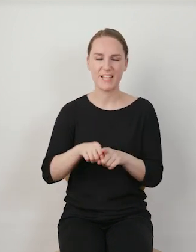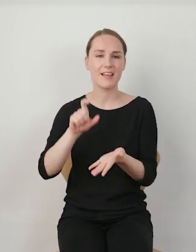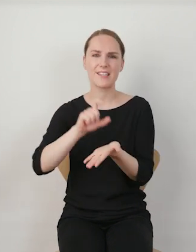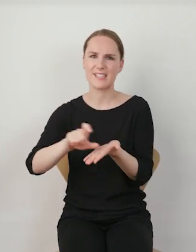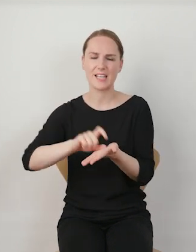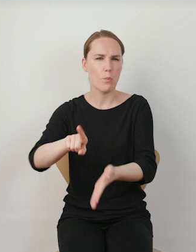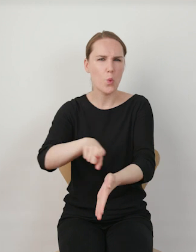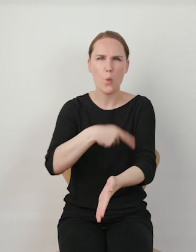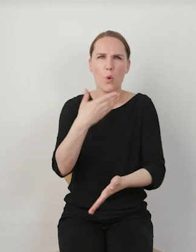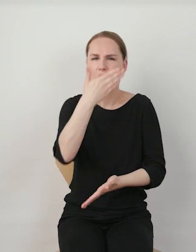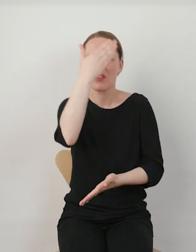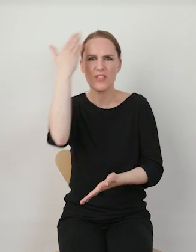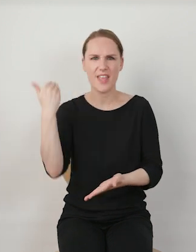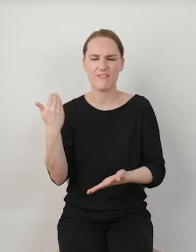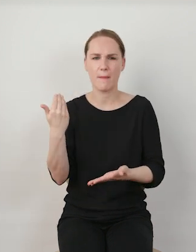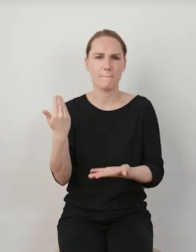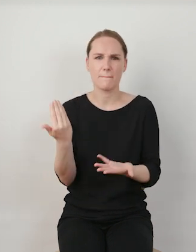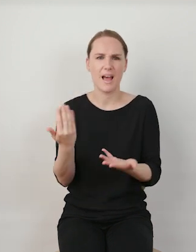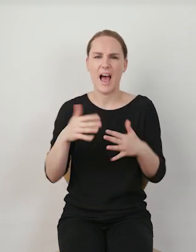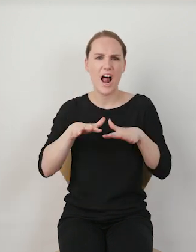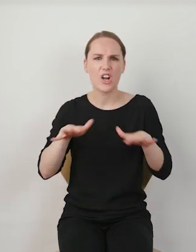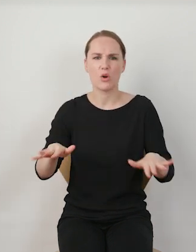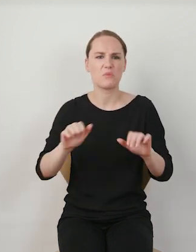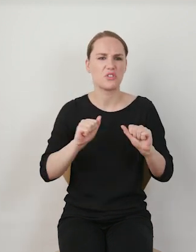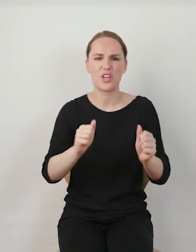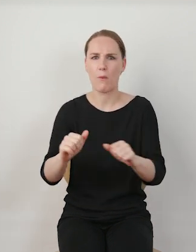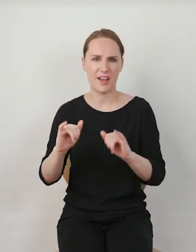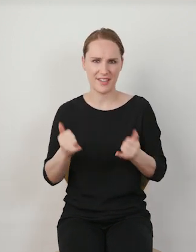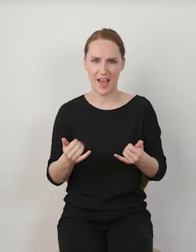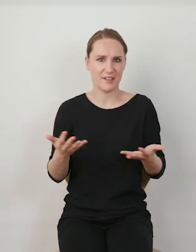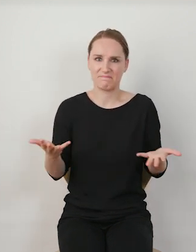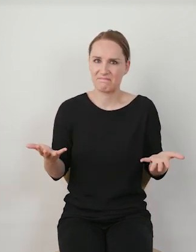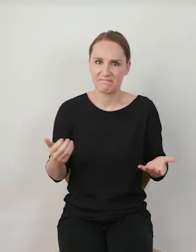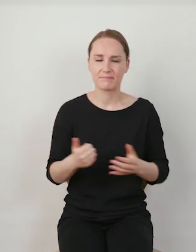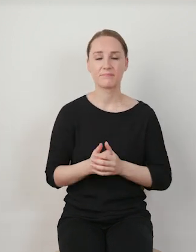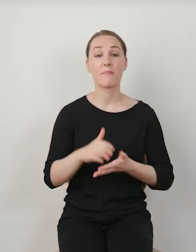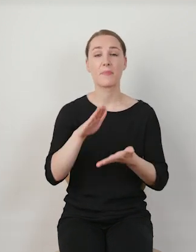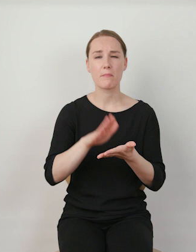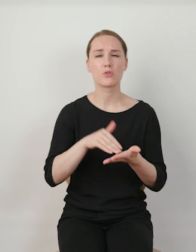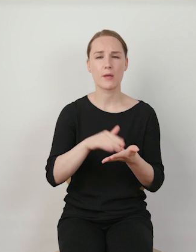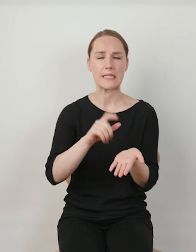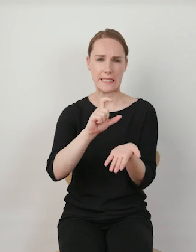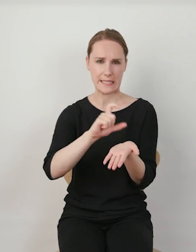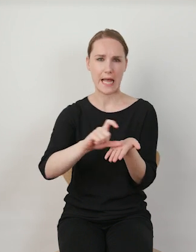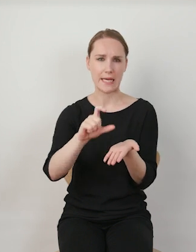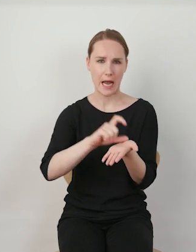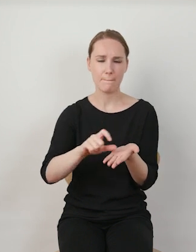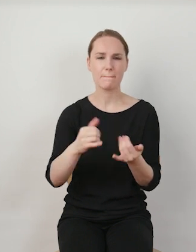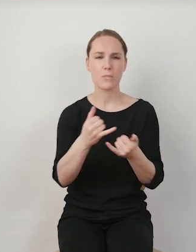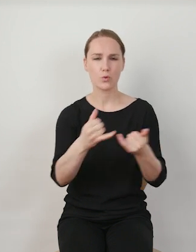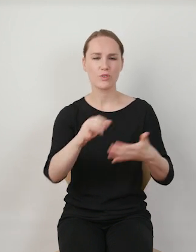długo nie wiedzieliśmy, na czym opierają się parametry algorytmiczne, czyli nie wiedzieliśmy, w jaki sposób